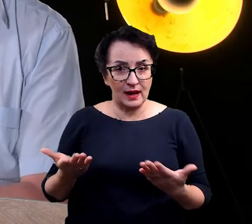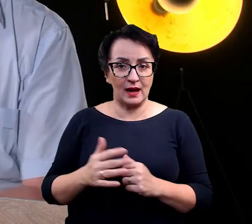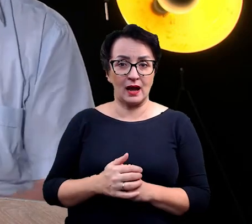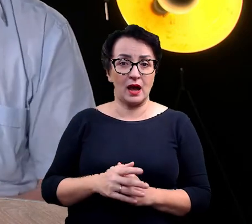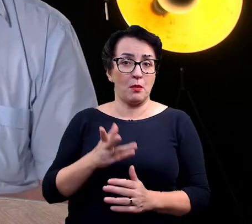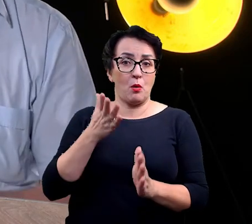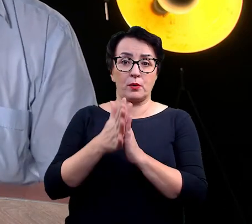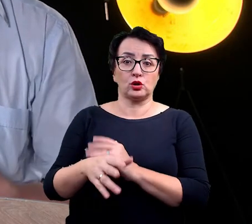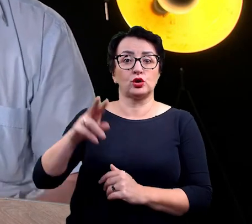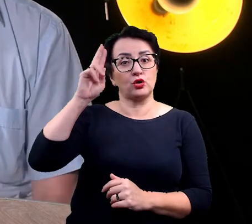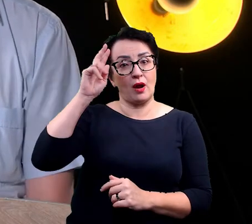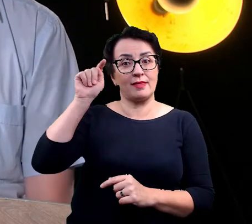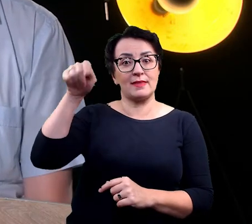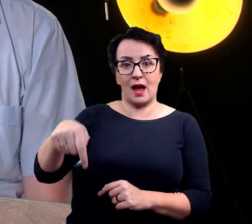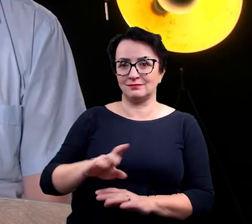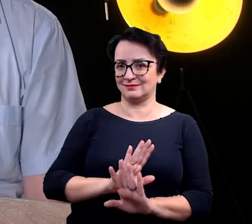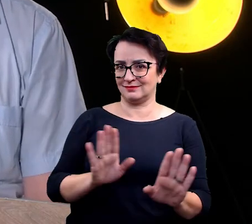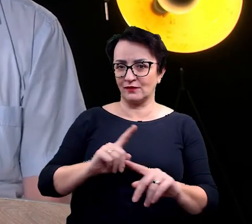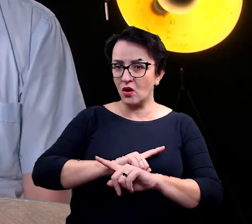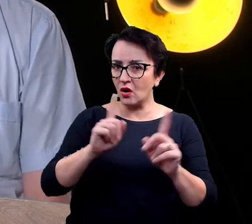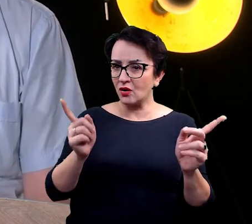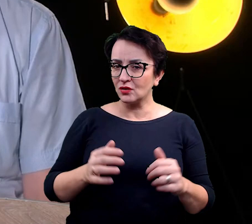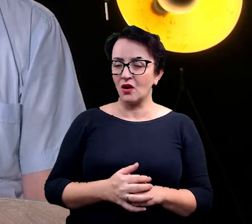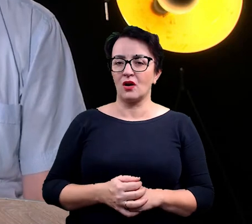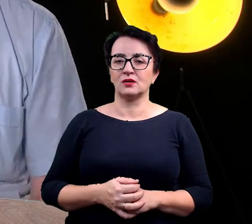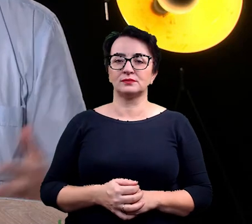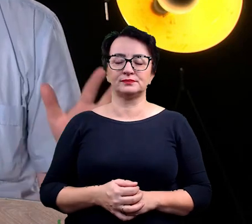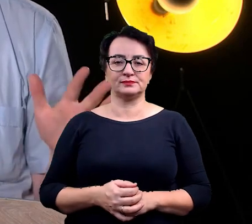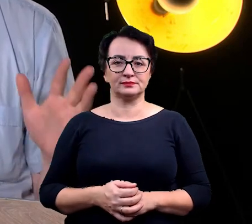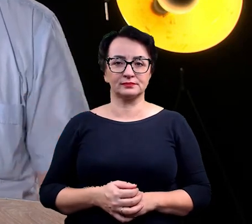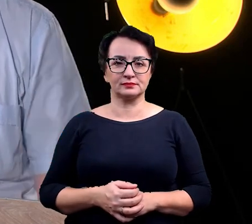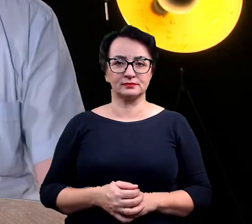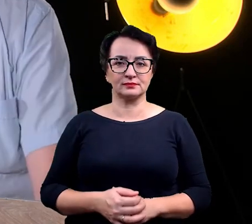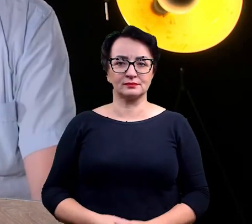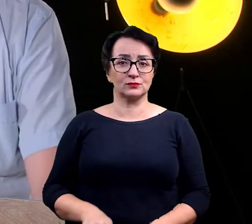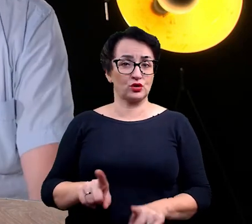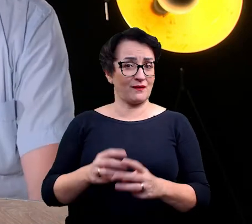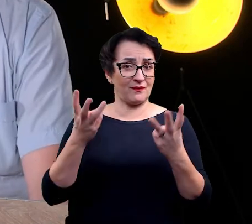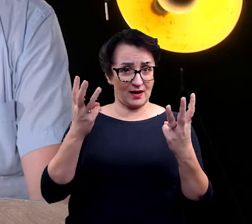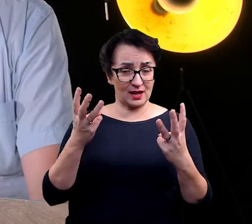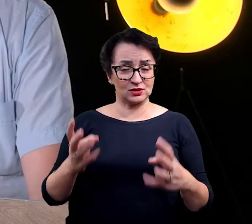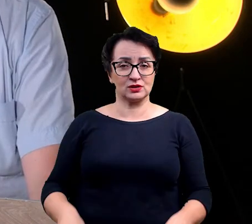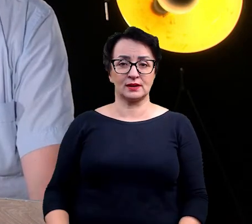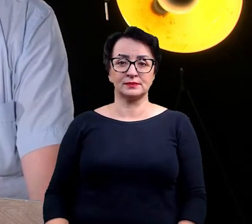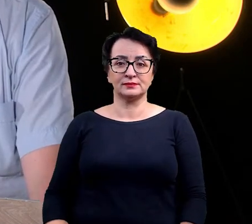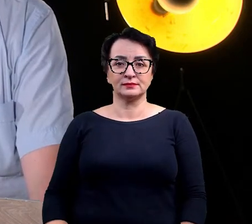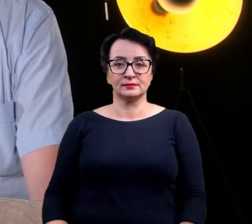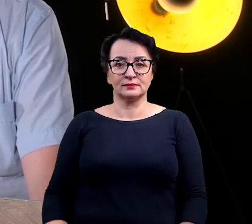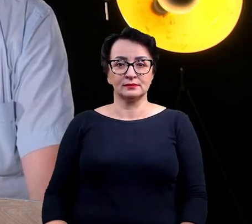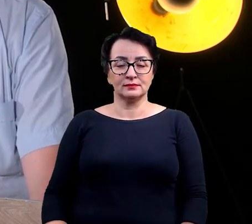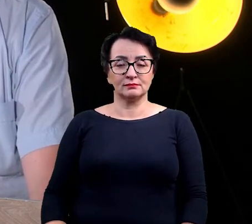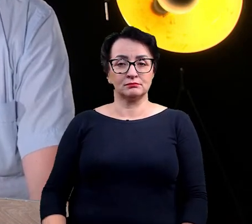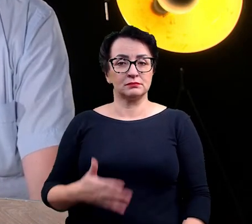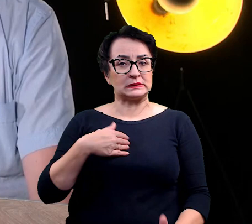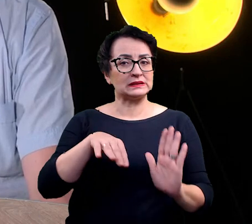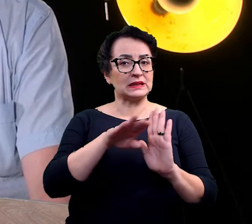za potrzebą na byle gdzie. To też jest bardzo, że tak powiem, obwarowane różnymi przepisami.